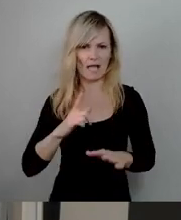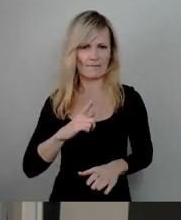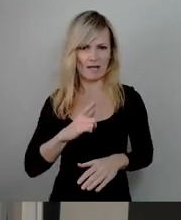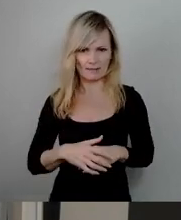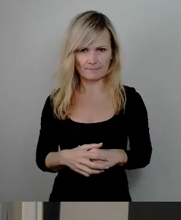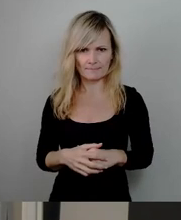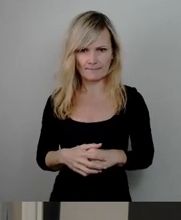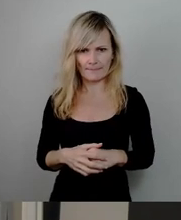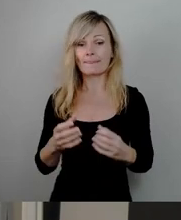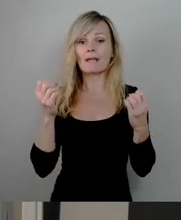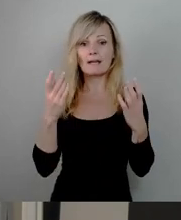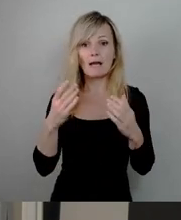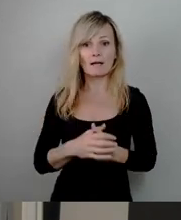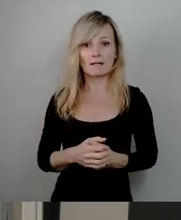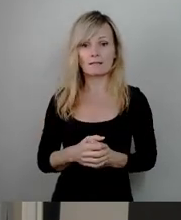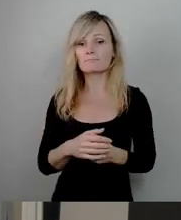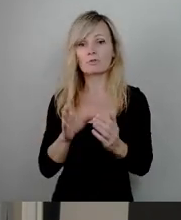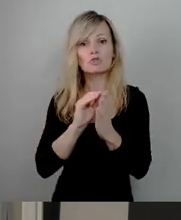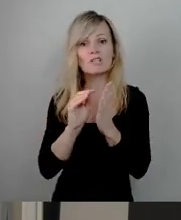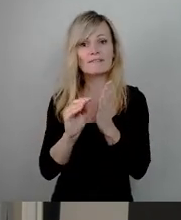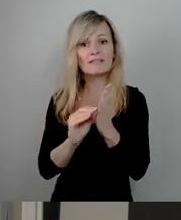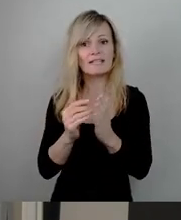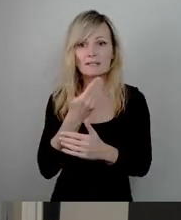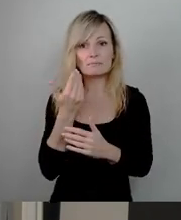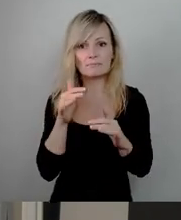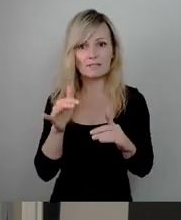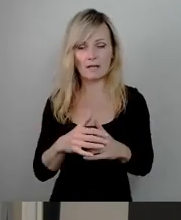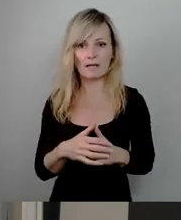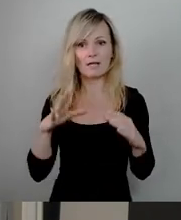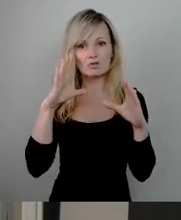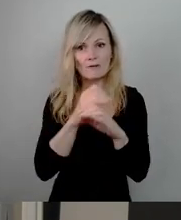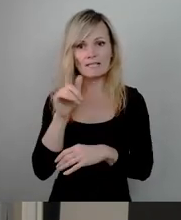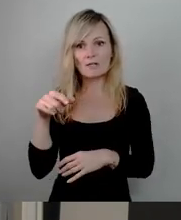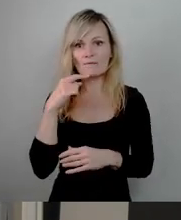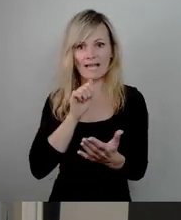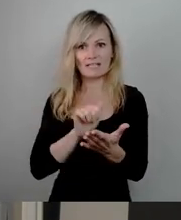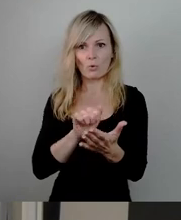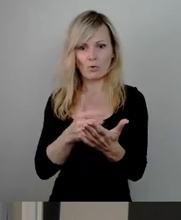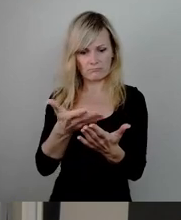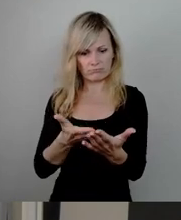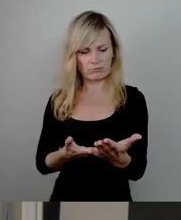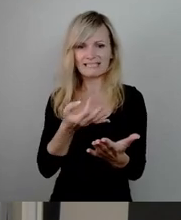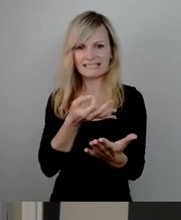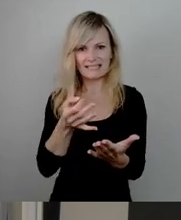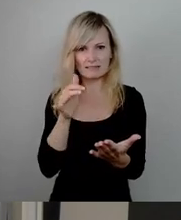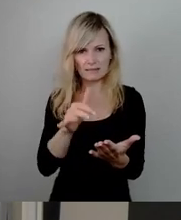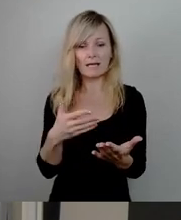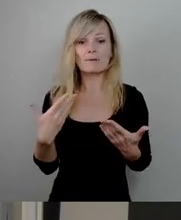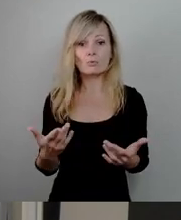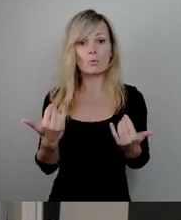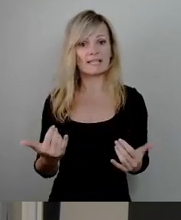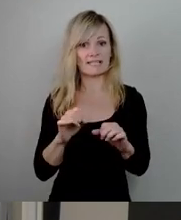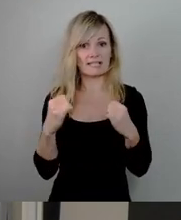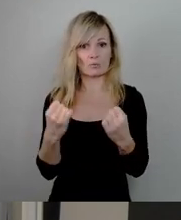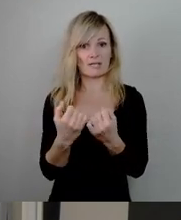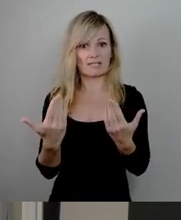hat man nichts schriftlich, nichts schwarz auf weiß, aber nun ist die Situation nun einmal wie sie ist. Wir sind wie so